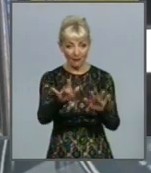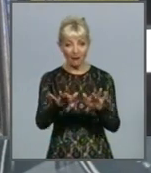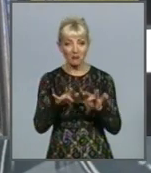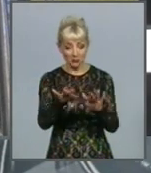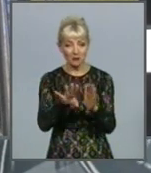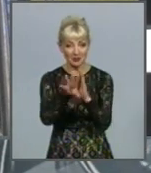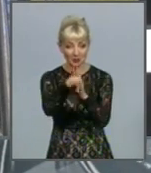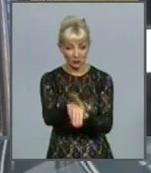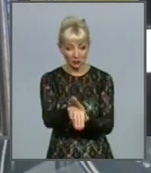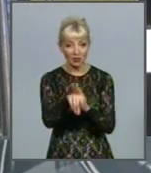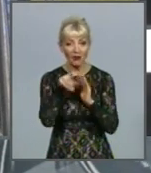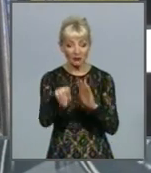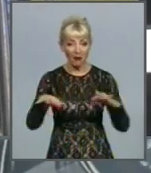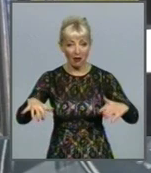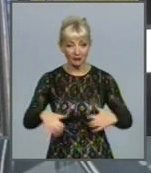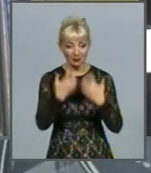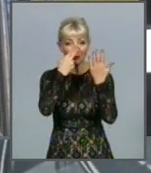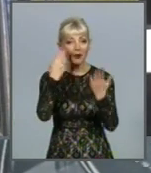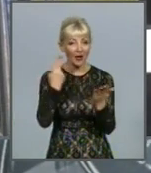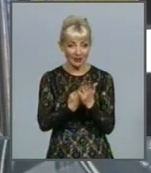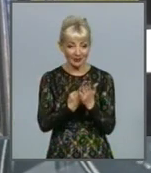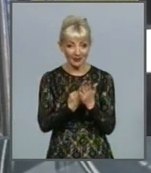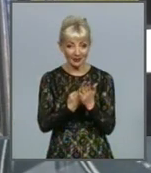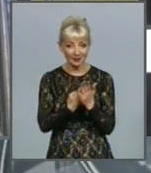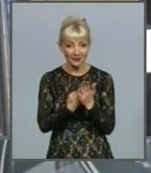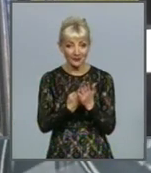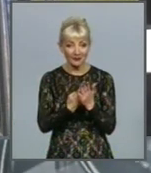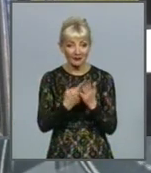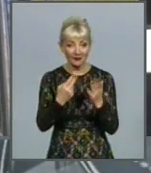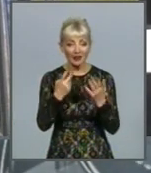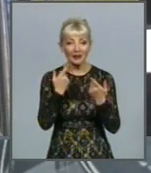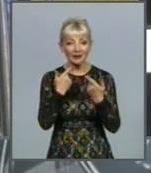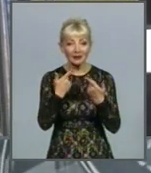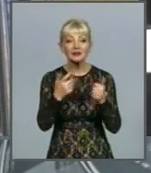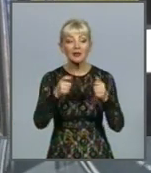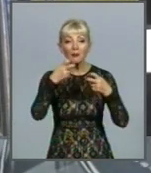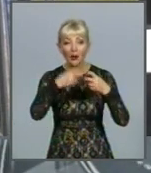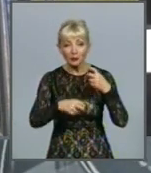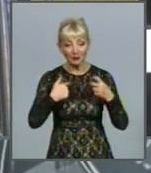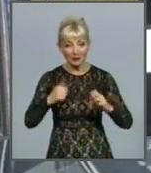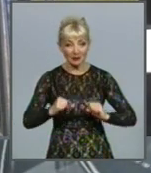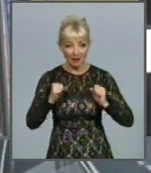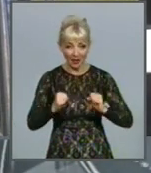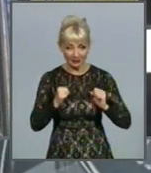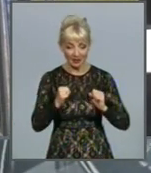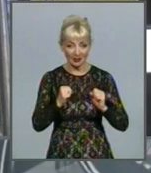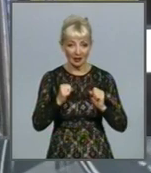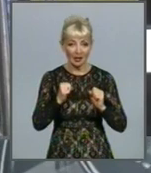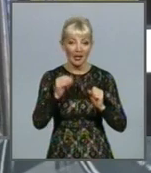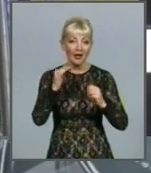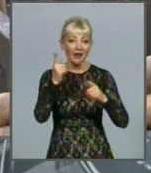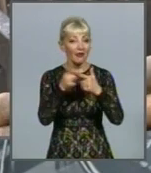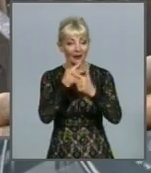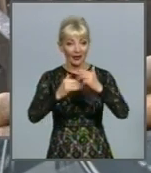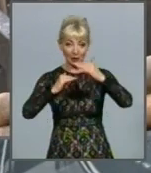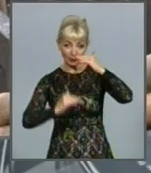заложено, т.е. воно показує заливання магістралі, т.е. і ми стараємося їх пройти или нижче,